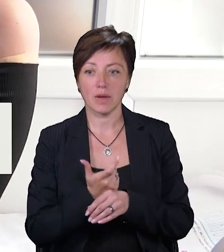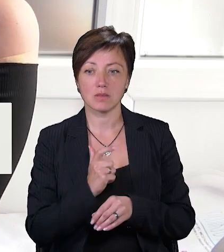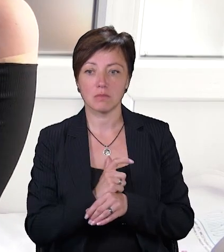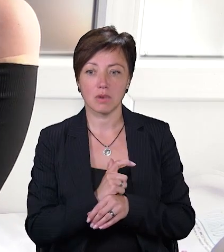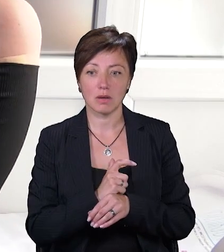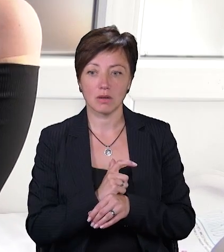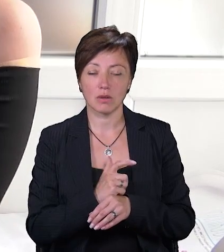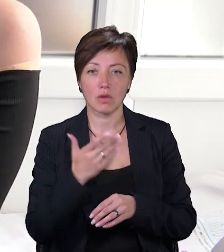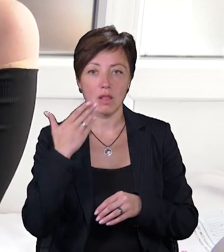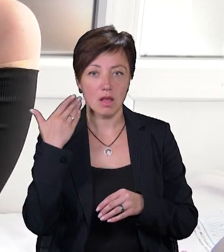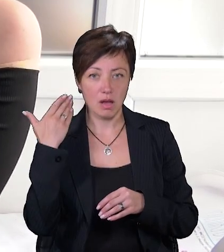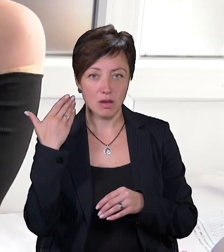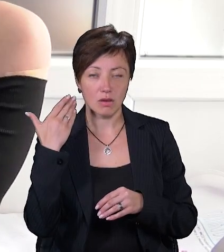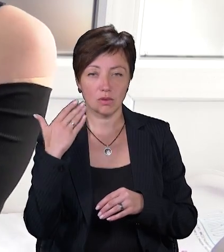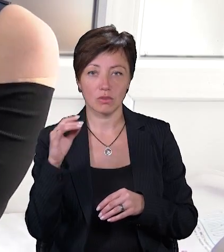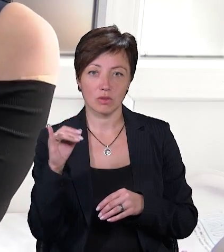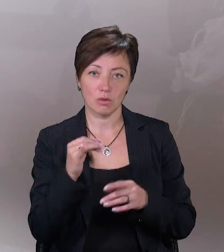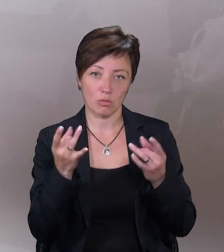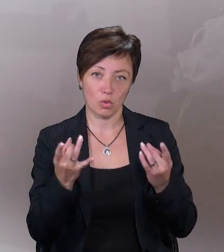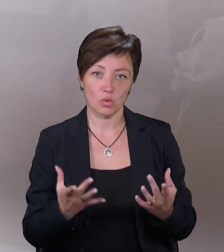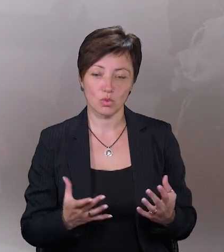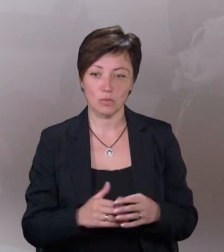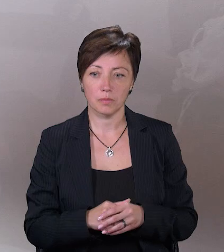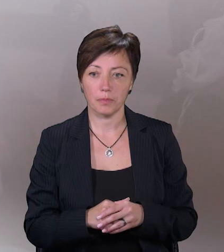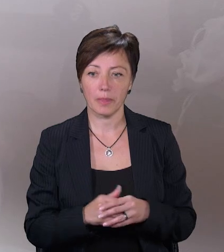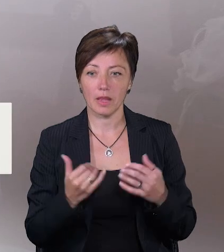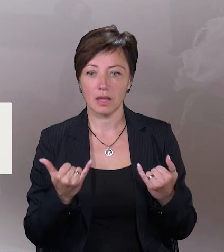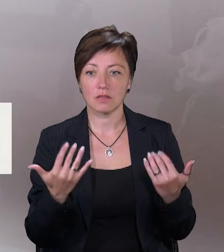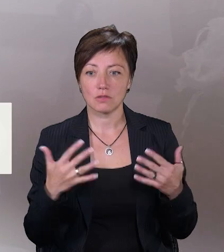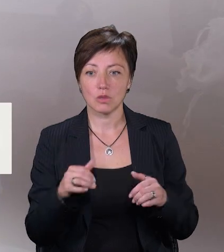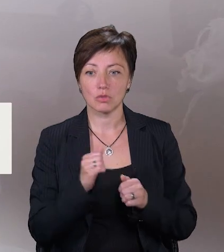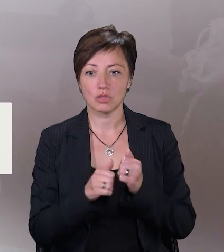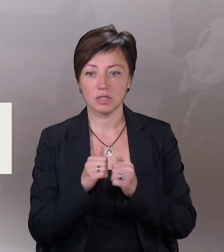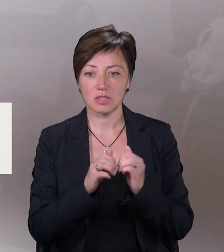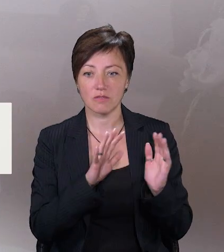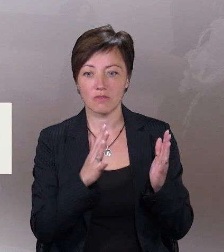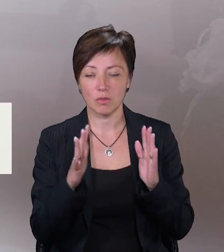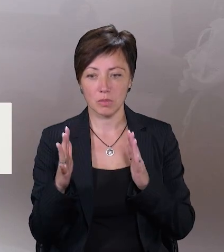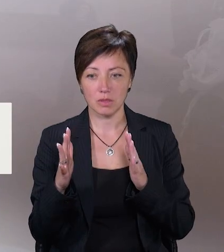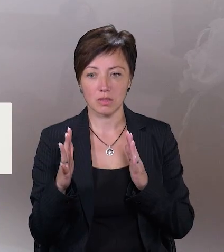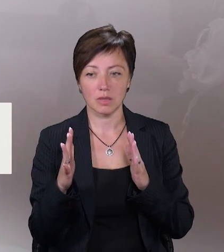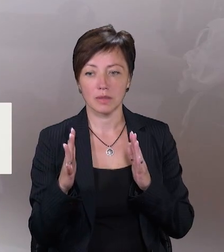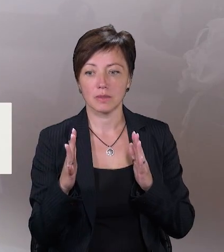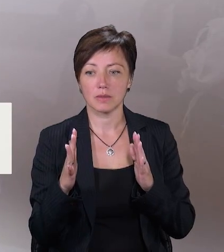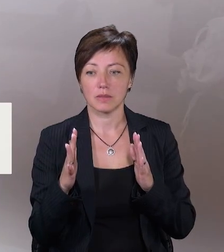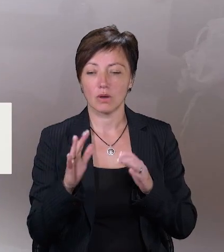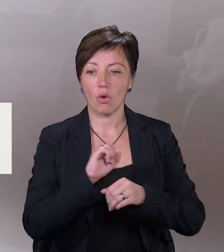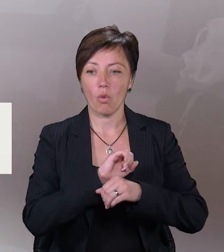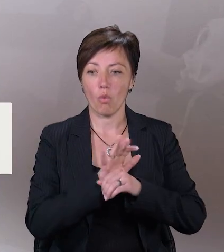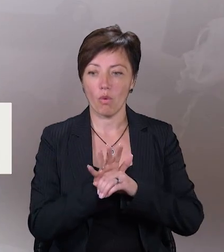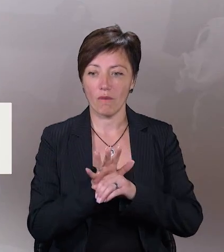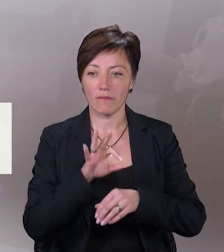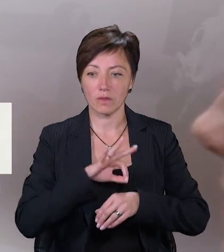легко і максимально просто. Наразі вже почастішили випадки ковіду.